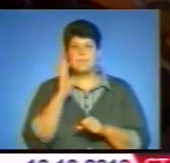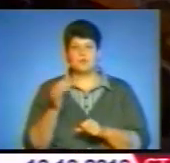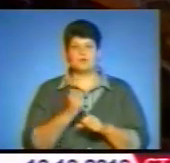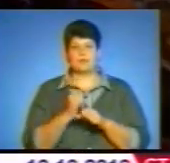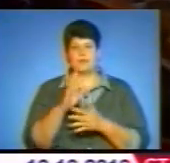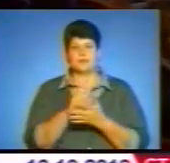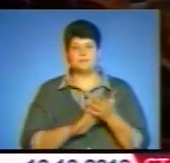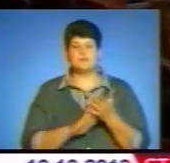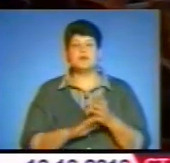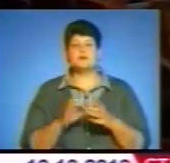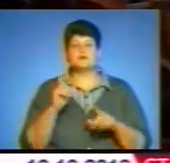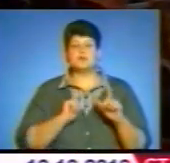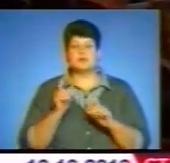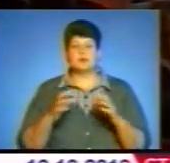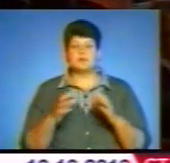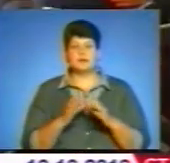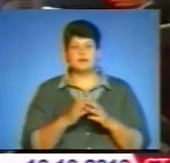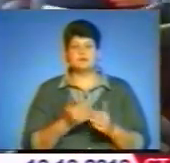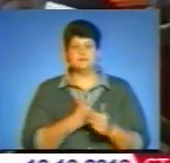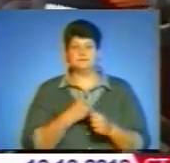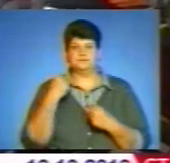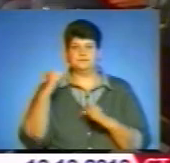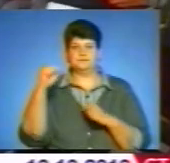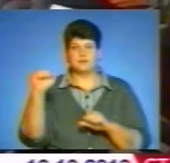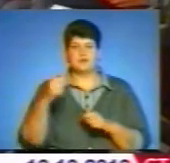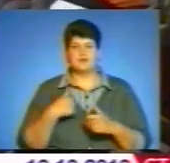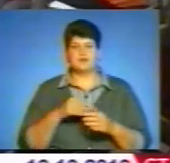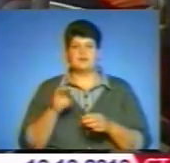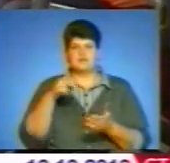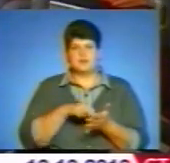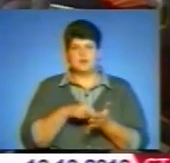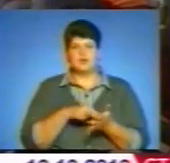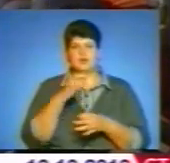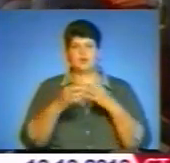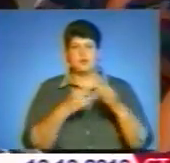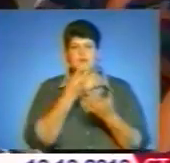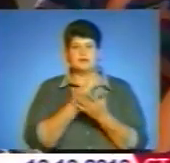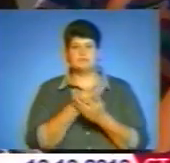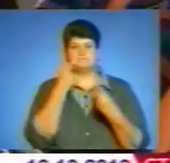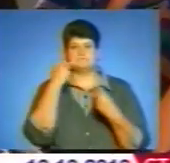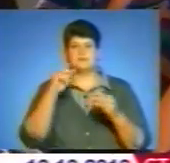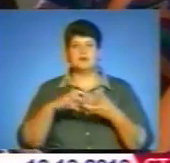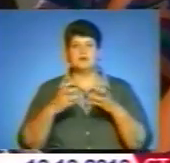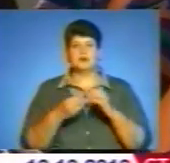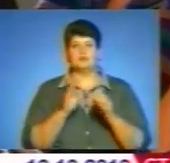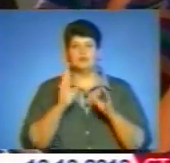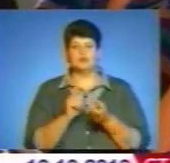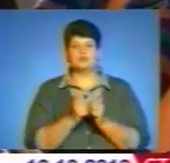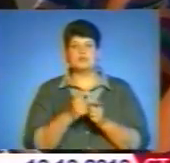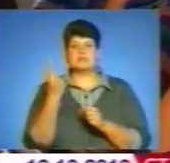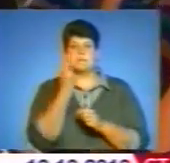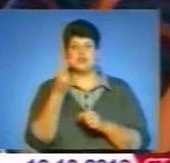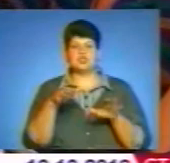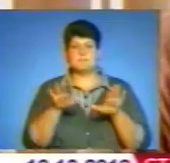тренери розказують про те, як будувати, як планувати, а вже влада розказує про те, як вже робимо і будемо робити надалі». Студентські команди